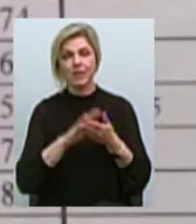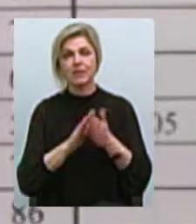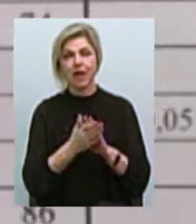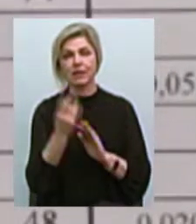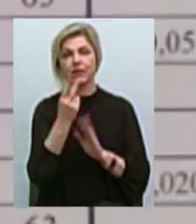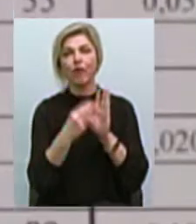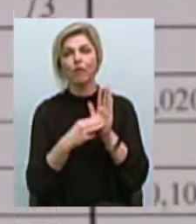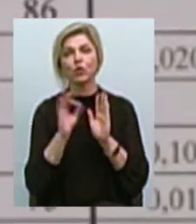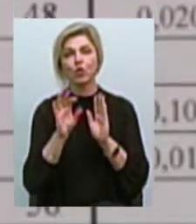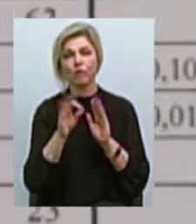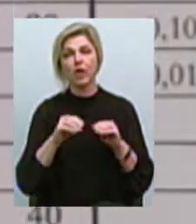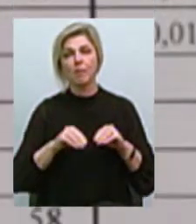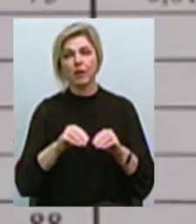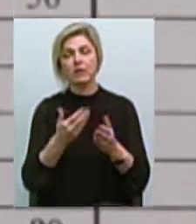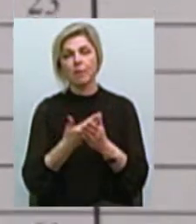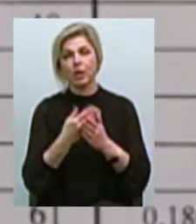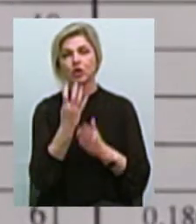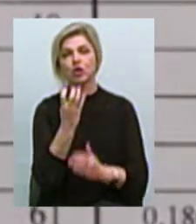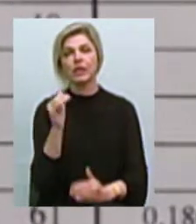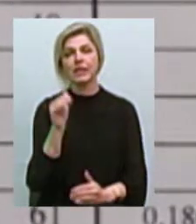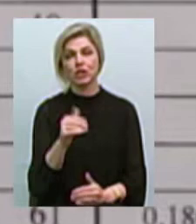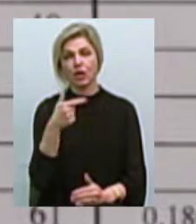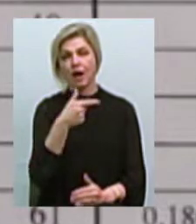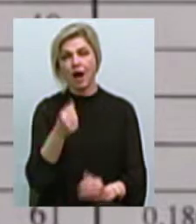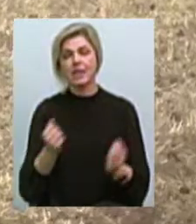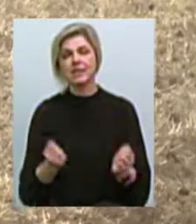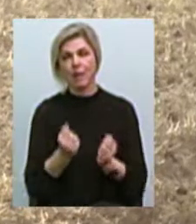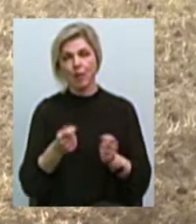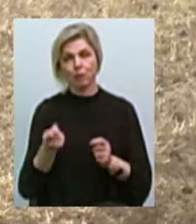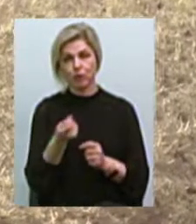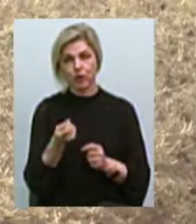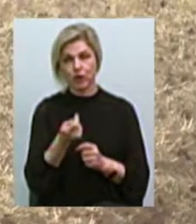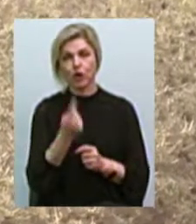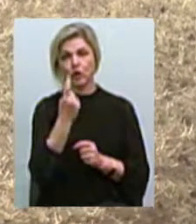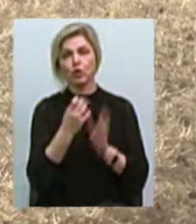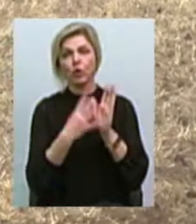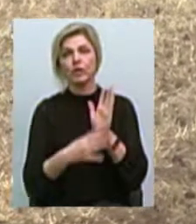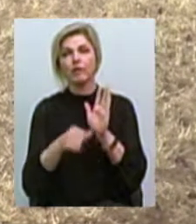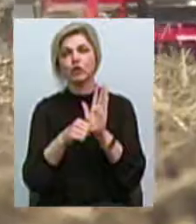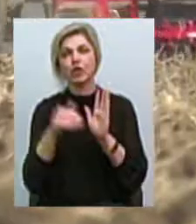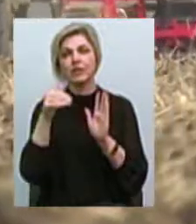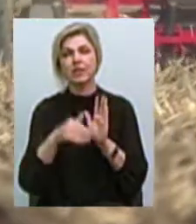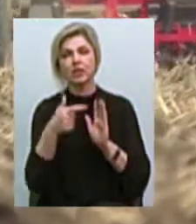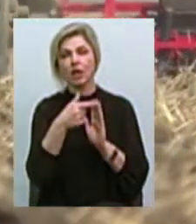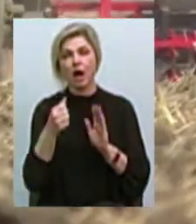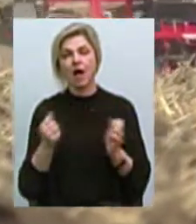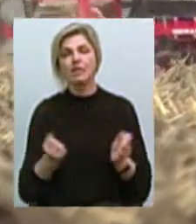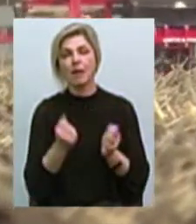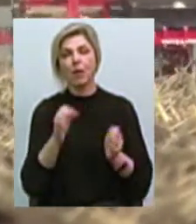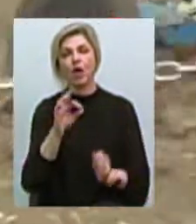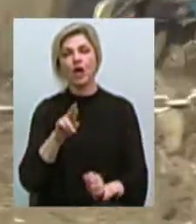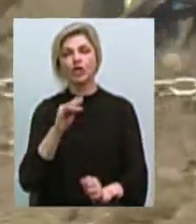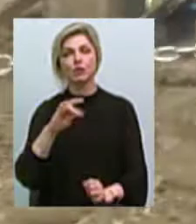28 жовтня посіяли близько 400 тисяч гектарів озимої пшениці, 196 тисяч гектарів озимої чменю,